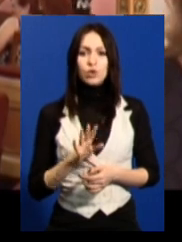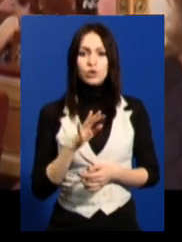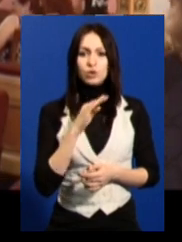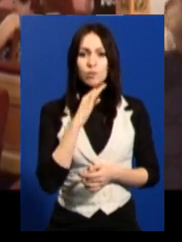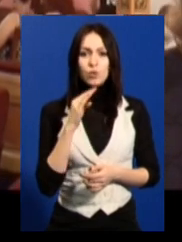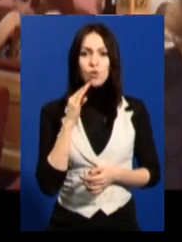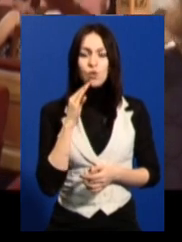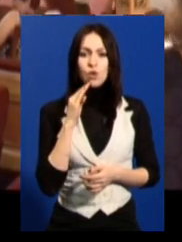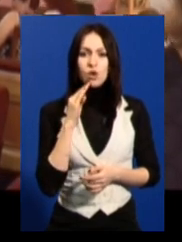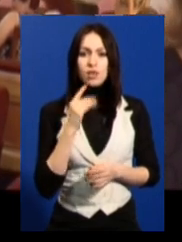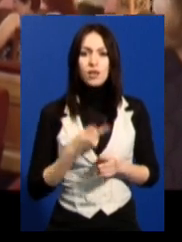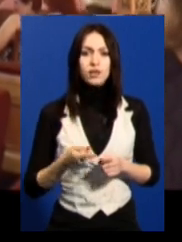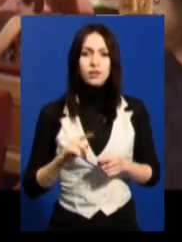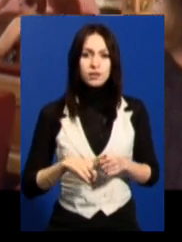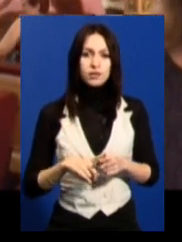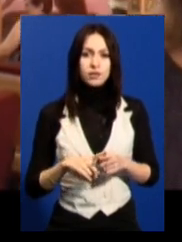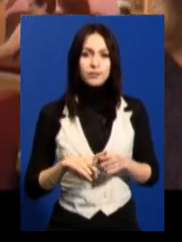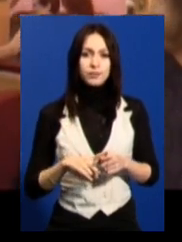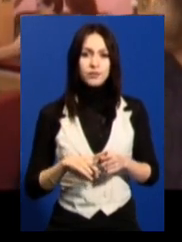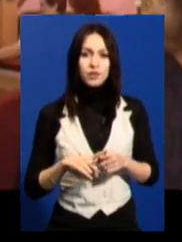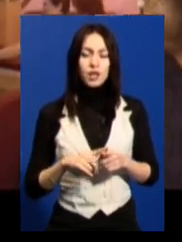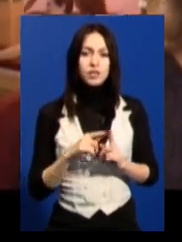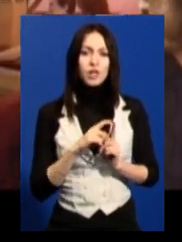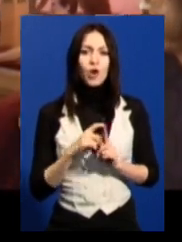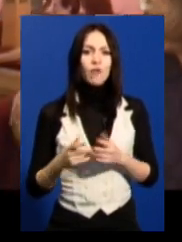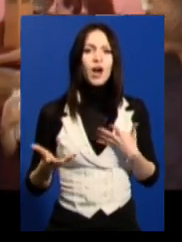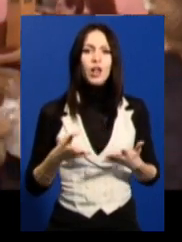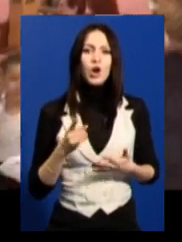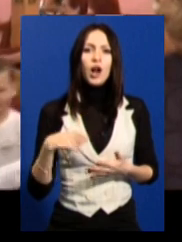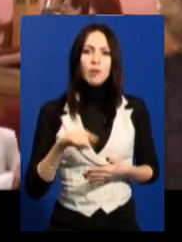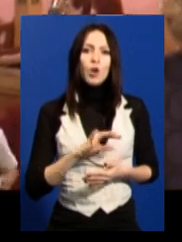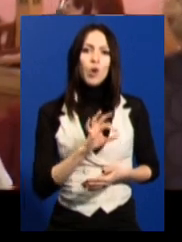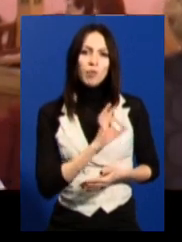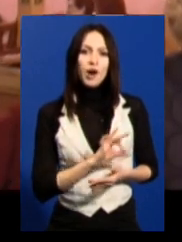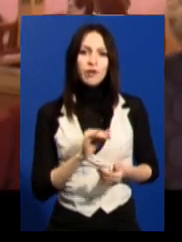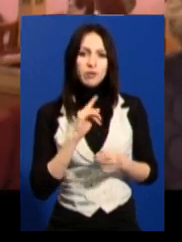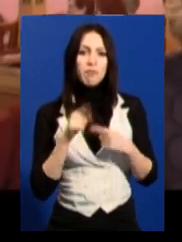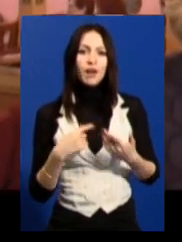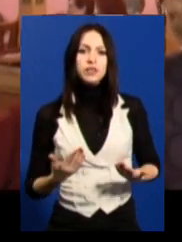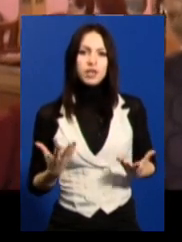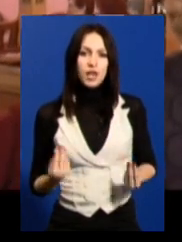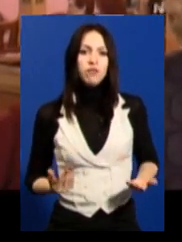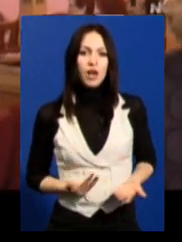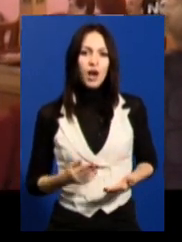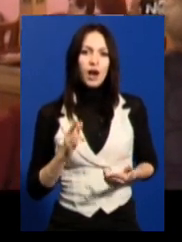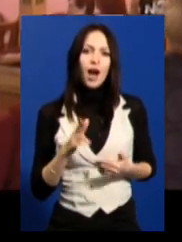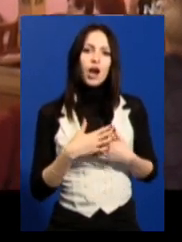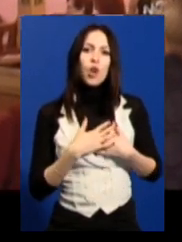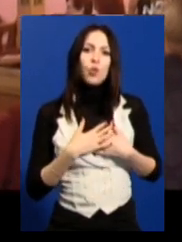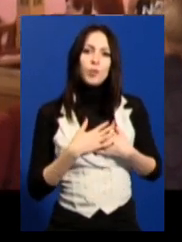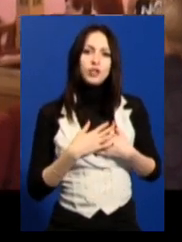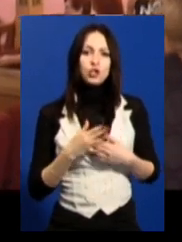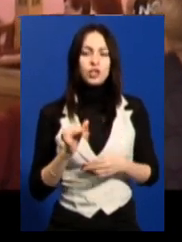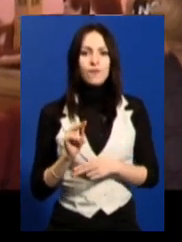Багато таких слів, які ми вживаємо у повсякденному житті, ніби люблячи і